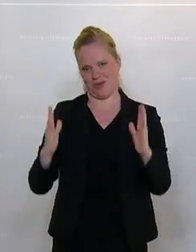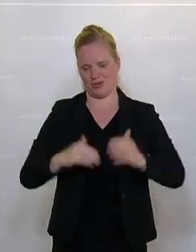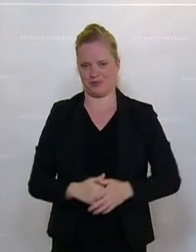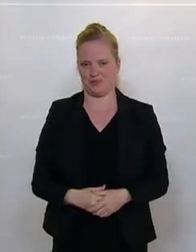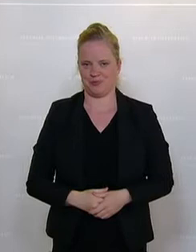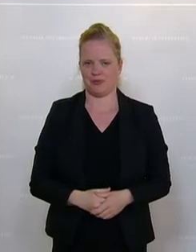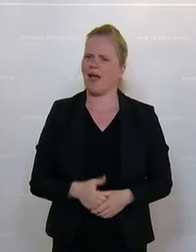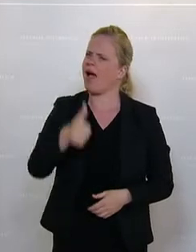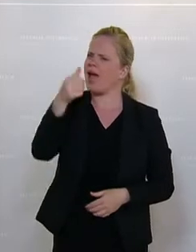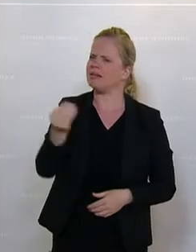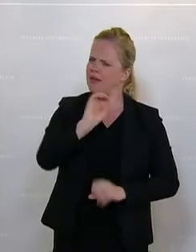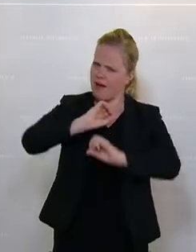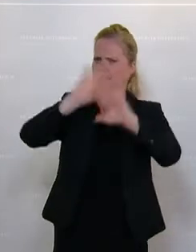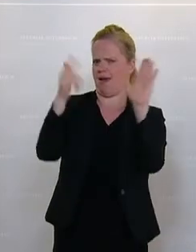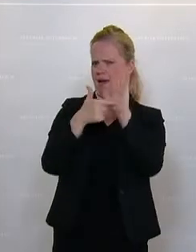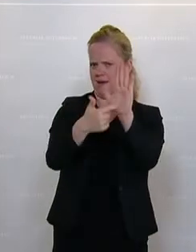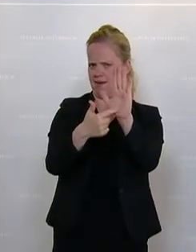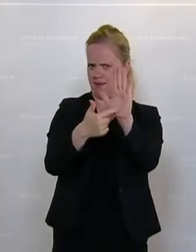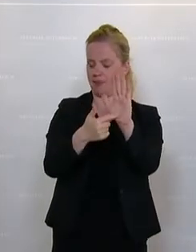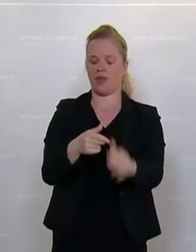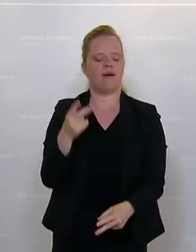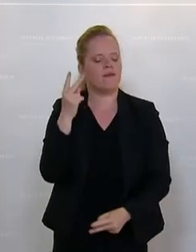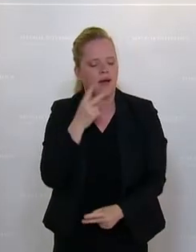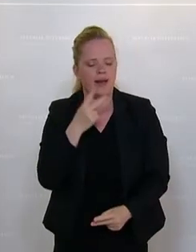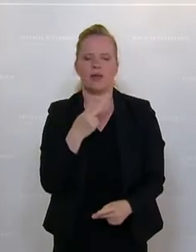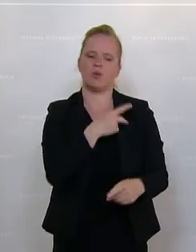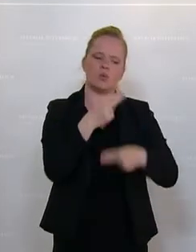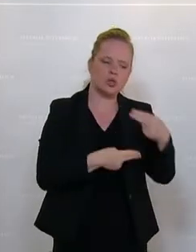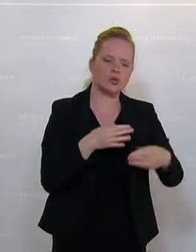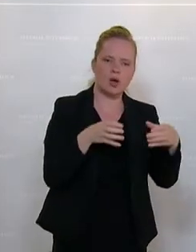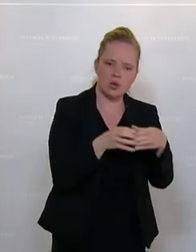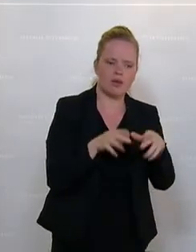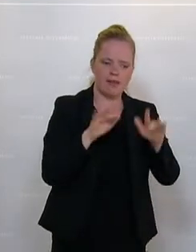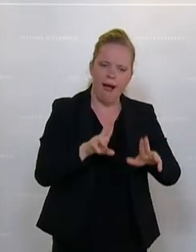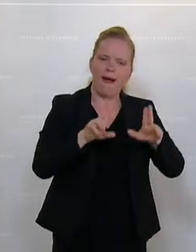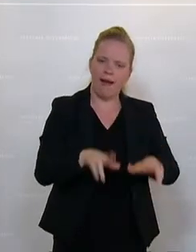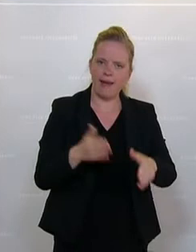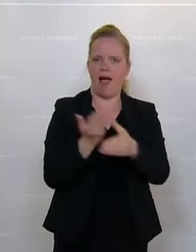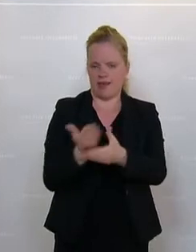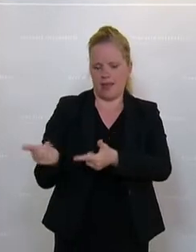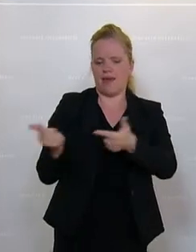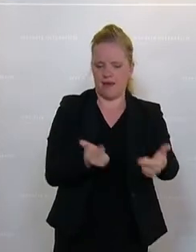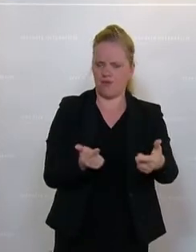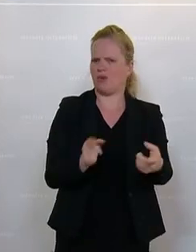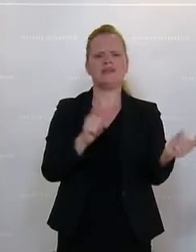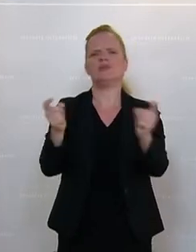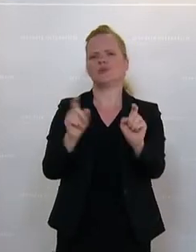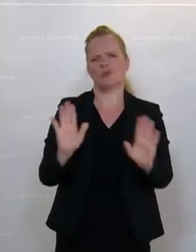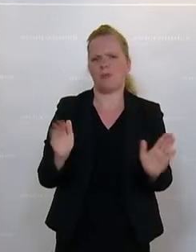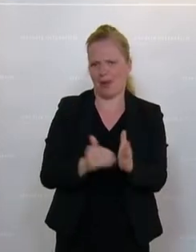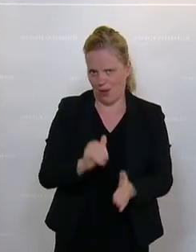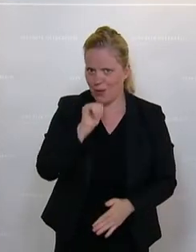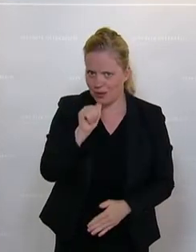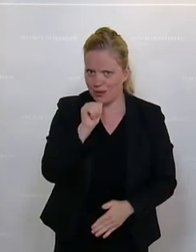eine vielleicht eine Klarstellung. Natürlich hat Untersuchungsausschuss ein Recht auf Aktenlieferung. Das steht ja überhaupt nicht zur Diskussion.